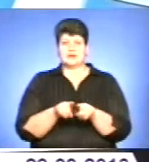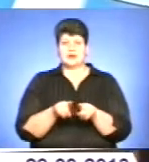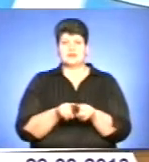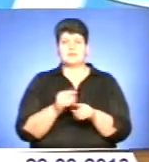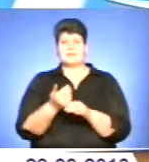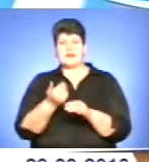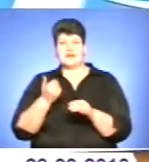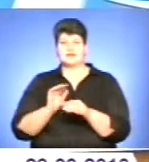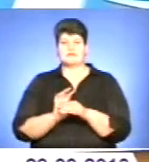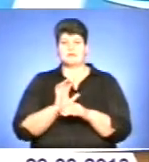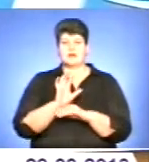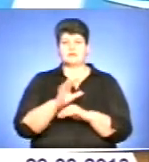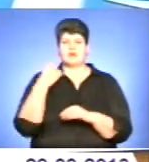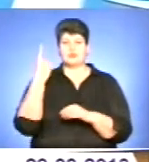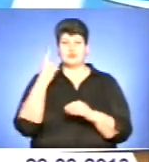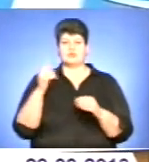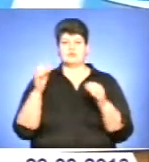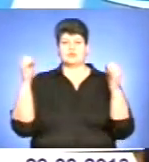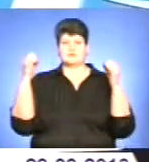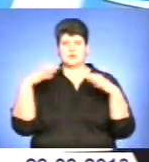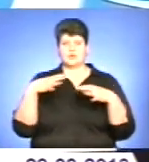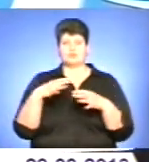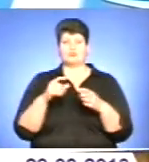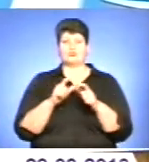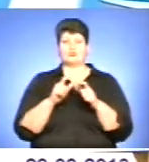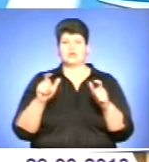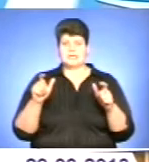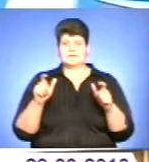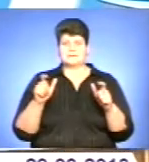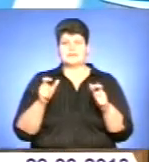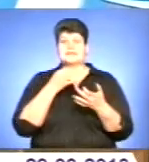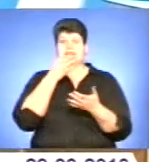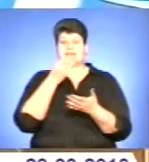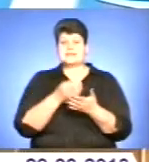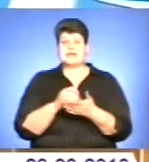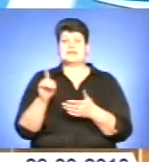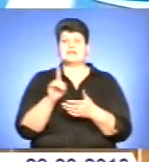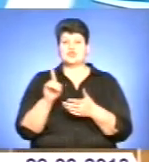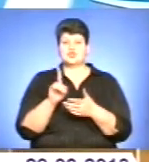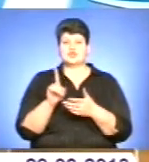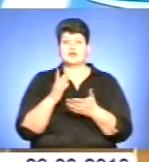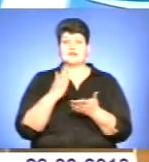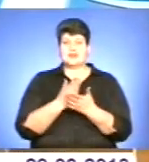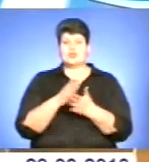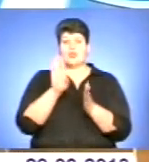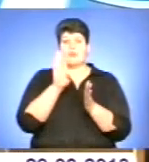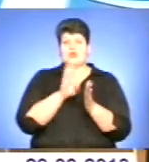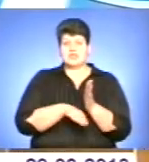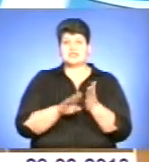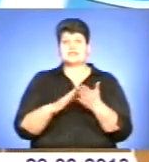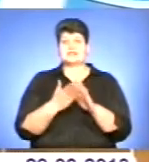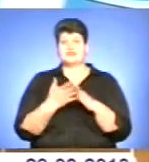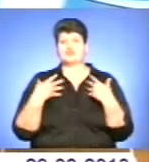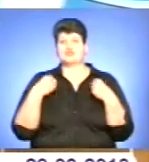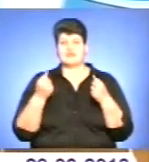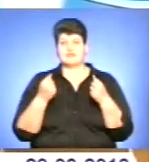відправкою на обласному збірному пункті. Звичайно, сказати, що тенденція є якась до погіршення стану здоров'я призивника,